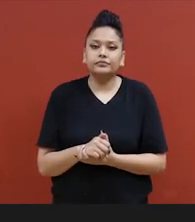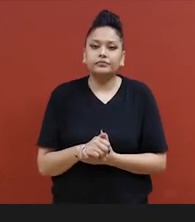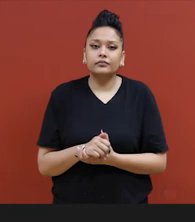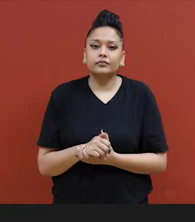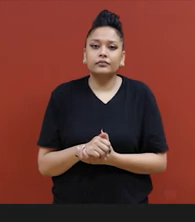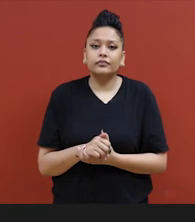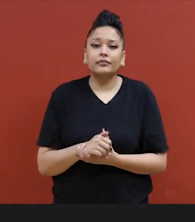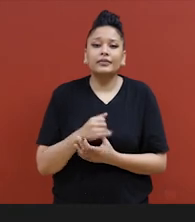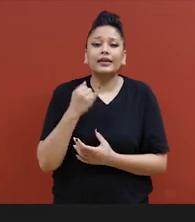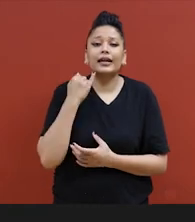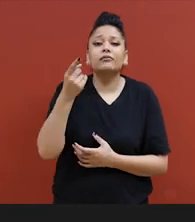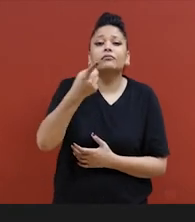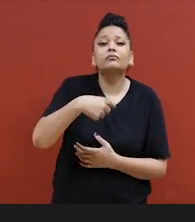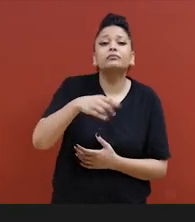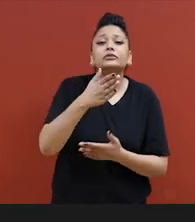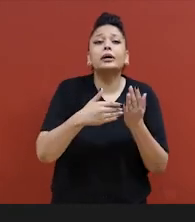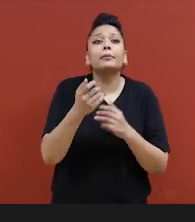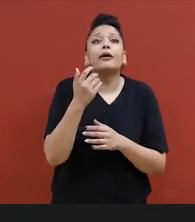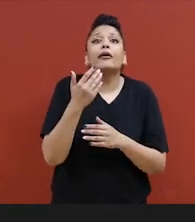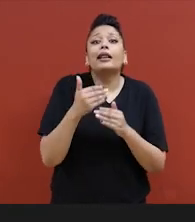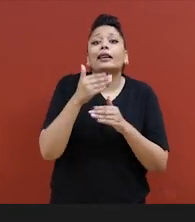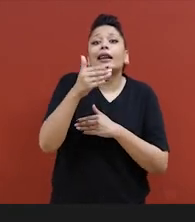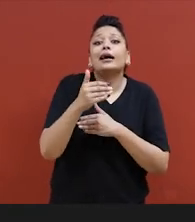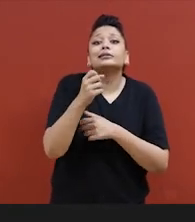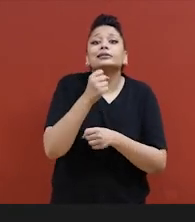affiché l'année dernière va te revenir éventuellement.